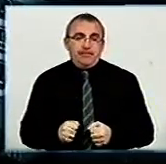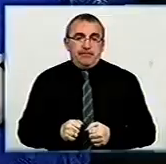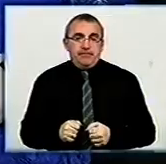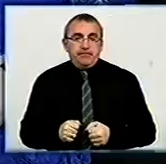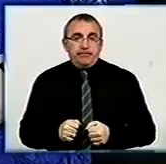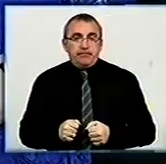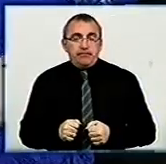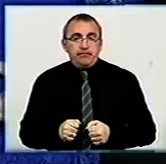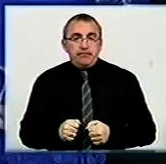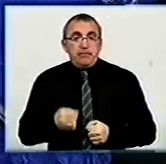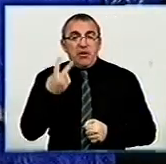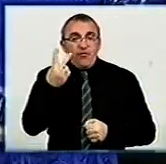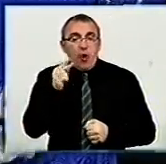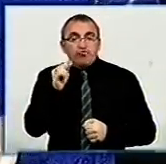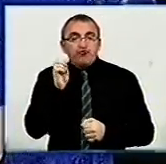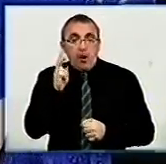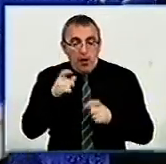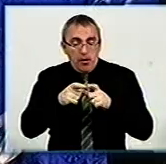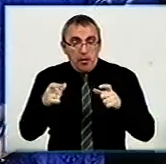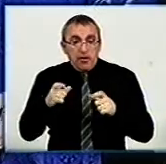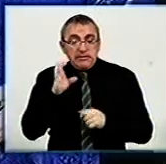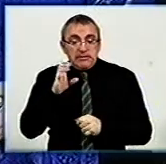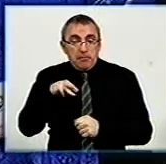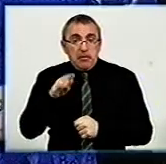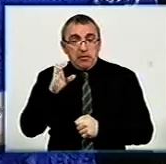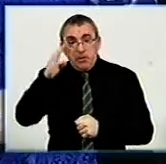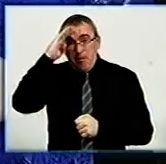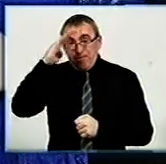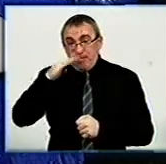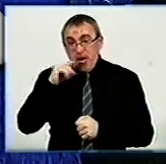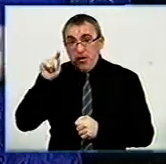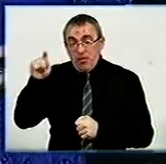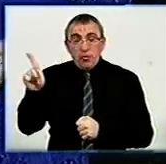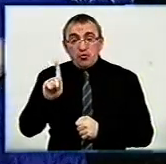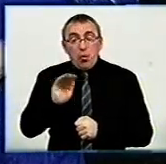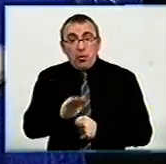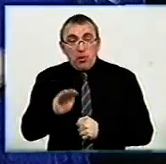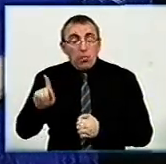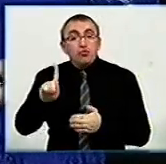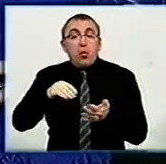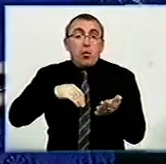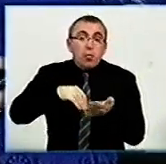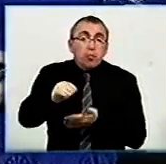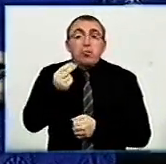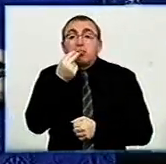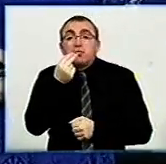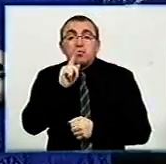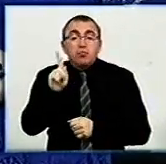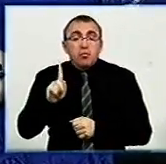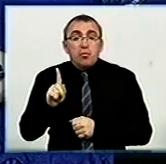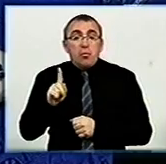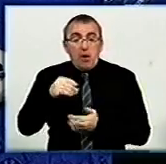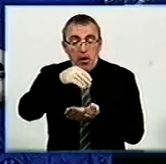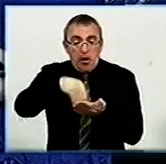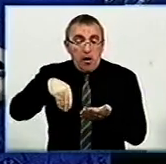Два чеки. Прийде есемеска батькові, що дитина купила в їдальні, тому що карточки